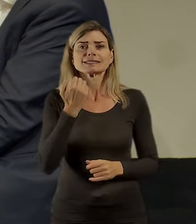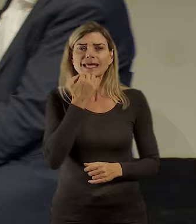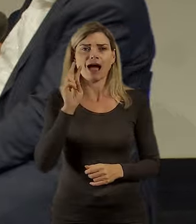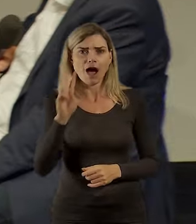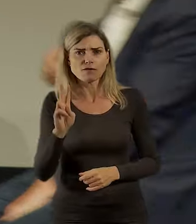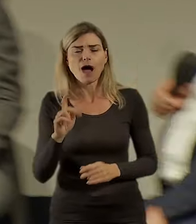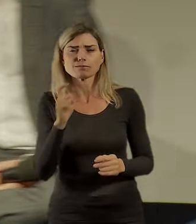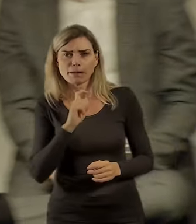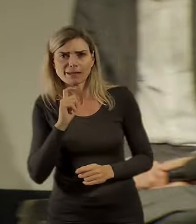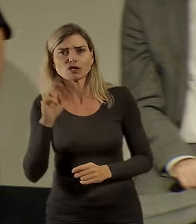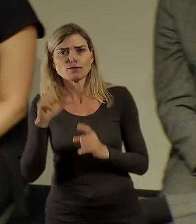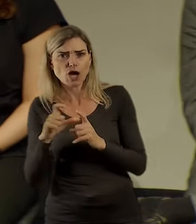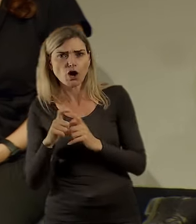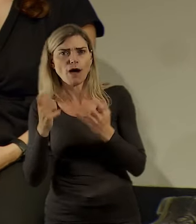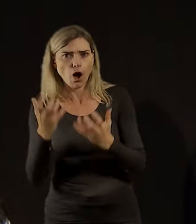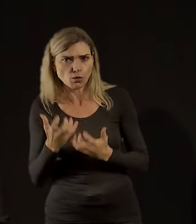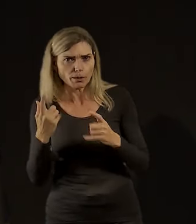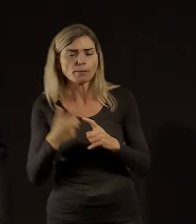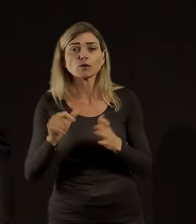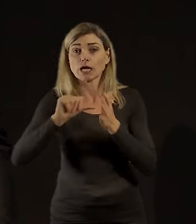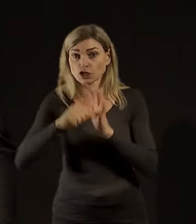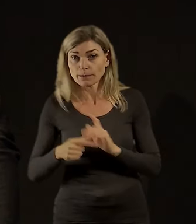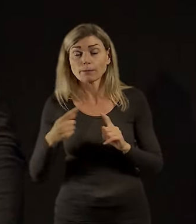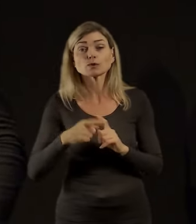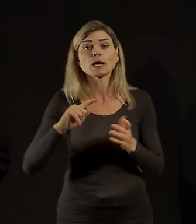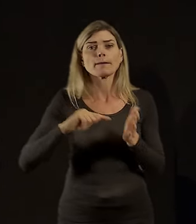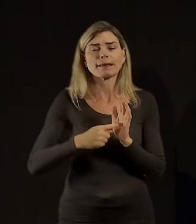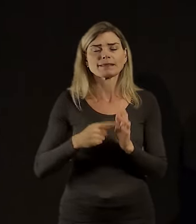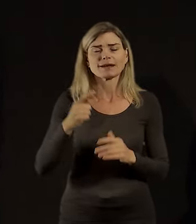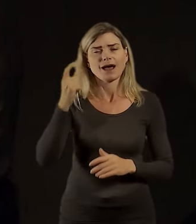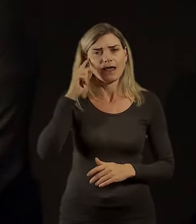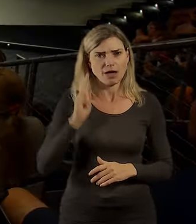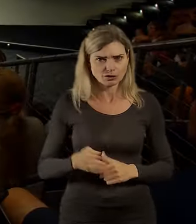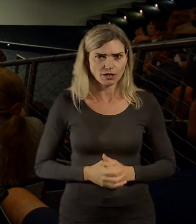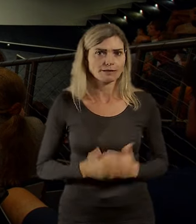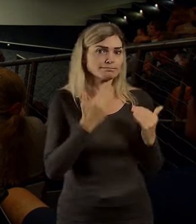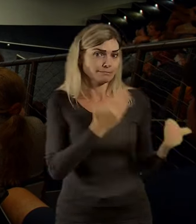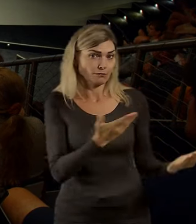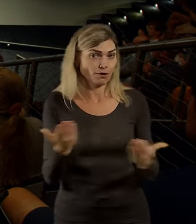Brabec, Nína Dvořáková, Jakub Hrubý a Zdeník Hřip a Petr Hlaváček. Děkujeme.